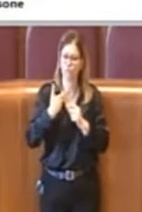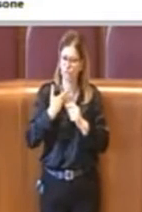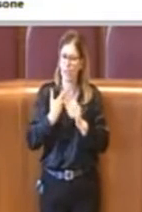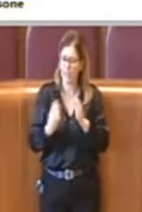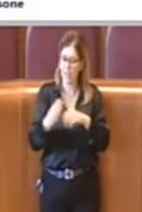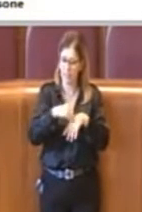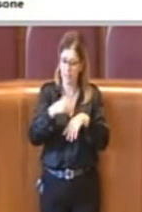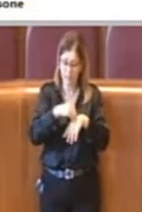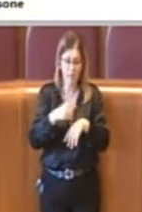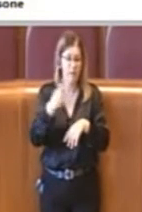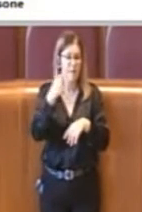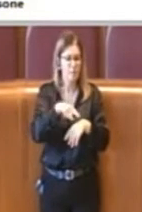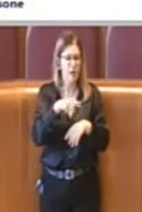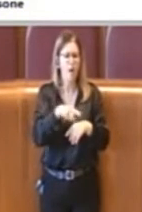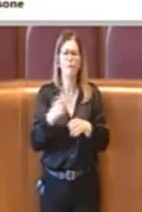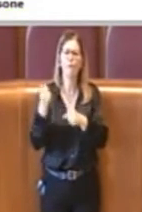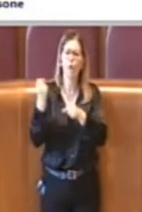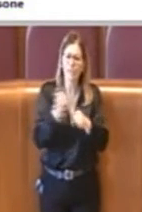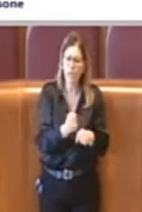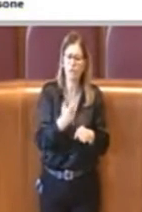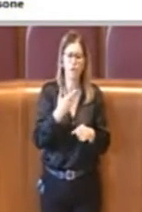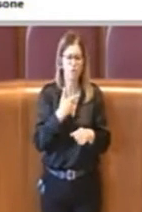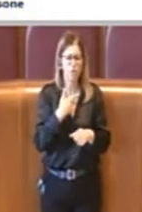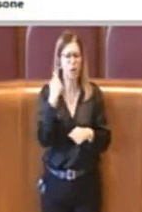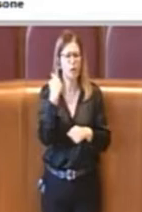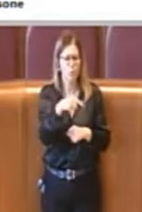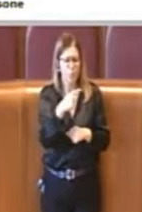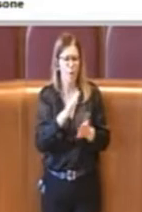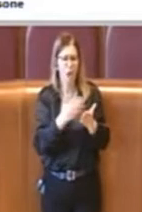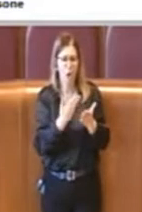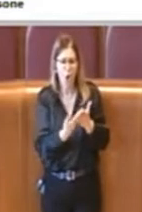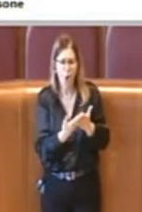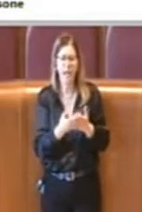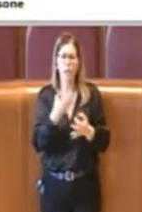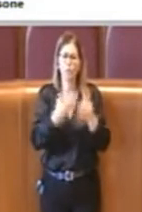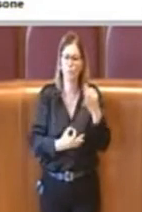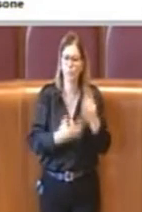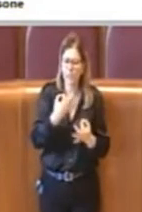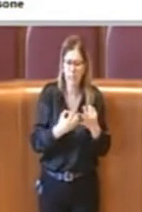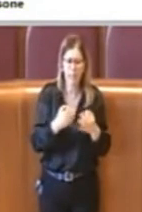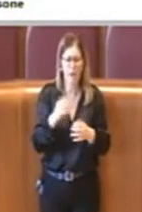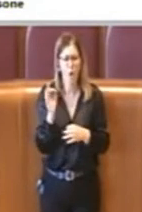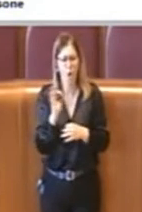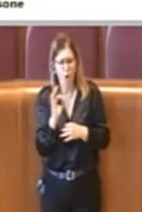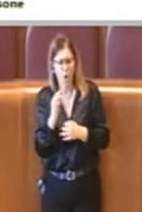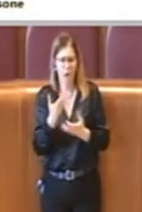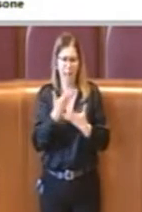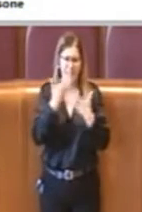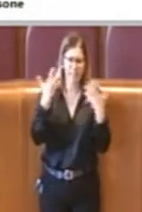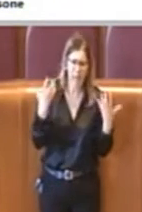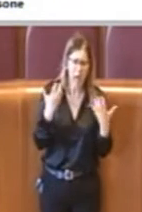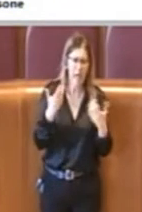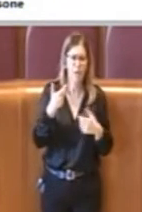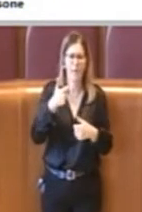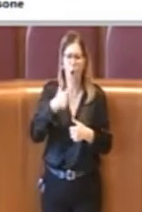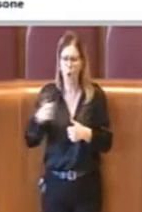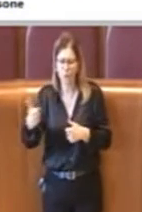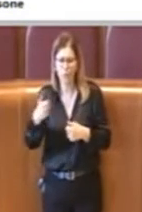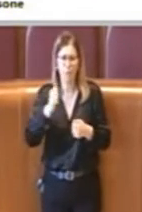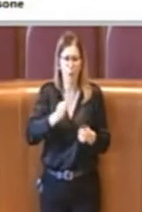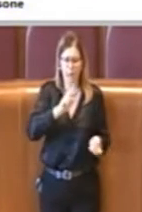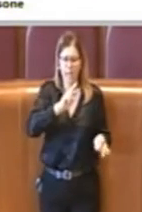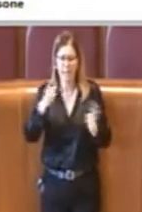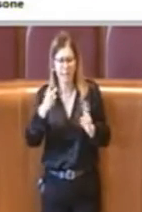figura giuridica delle fondazioni ancora oggi piuttosto ambigua che espone le fondazioni a continue diverse interpretazioni sul piano